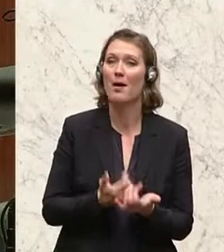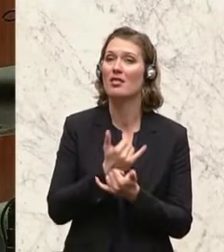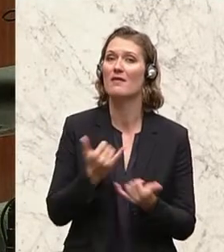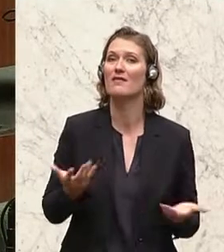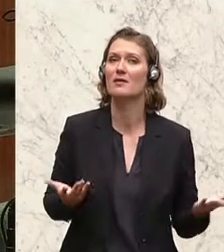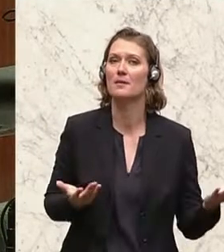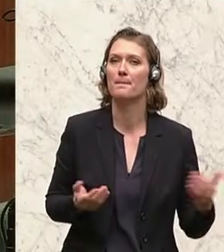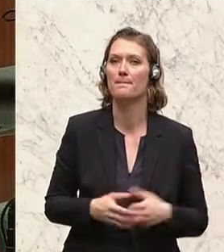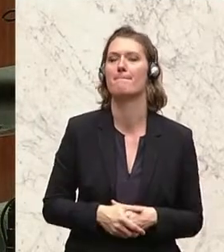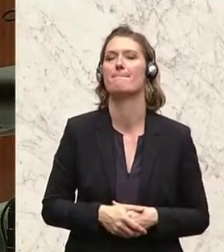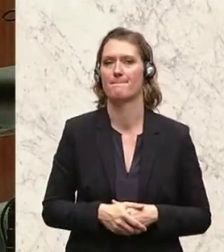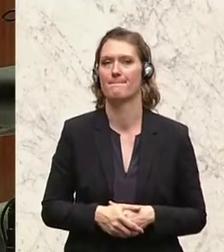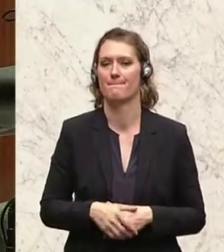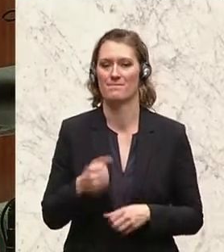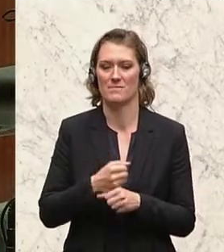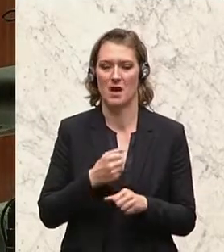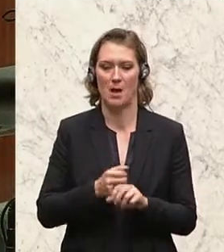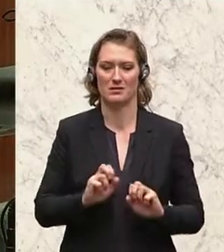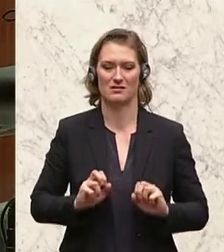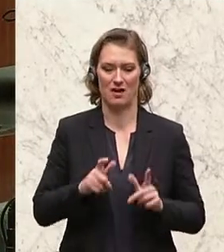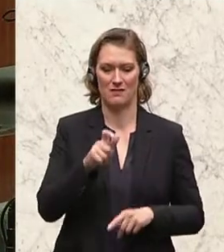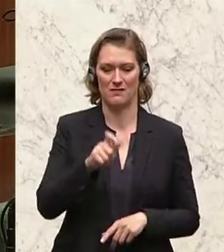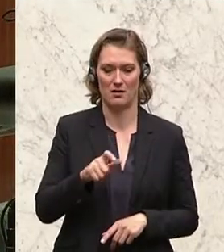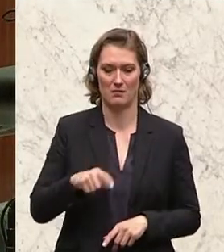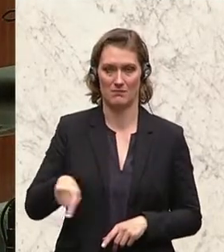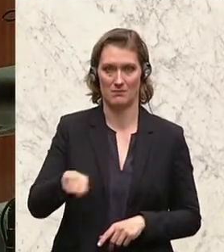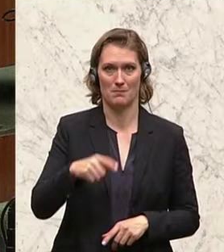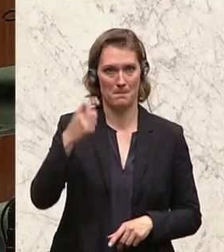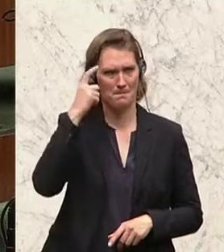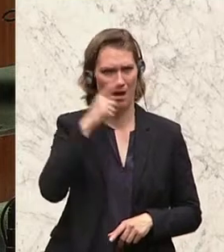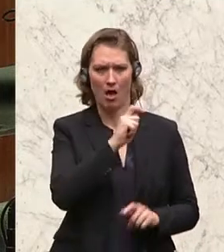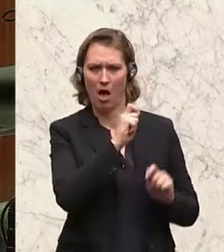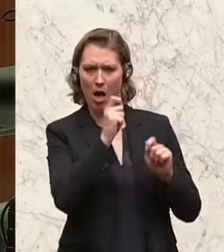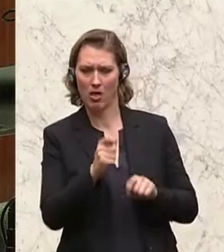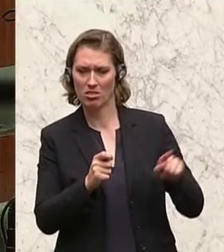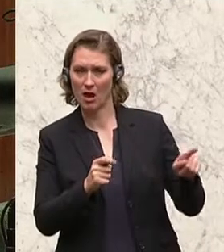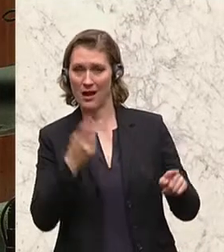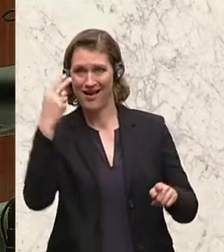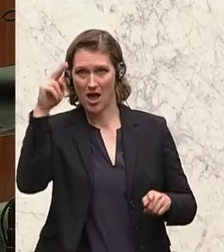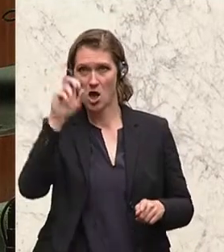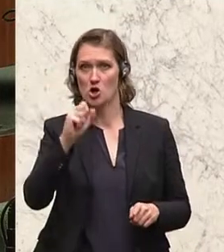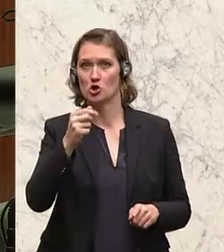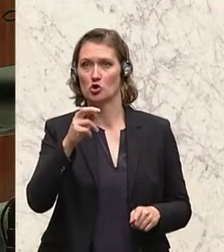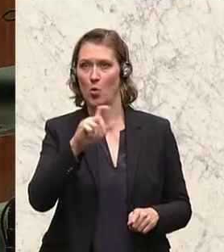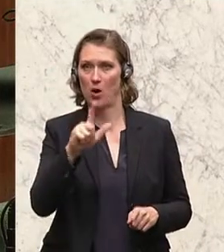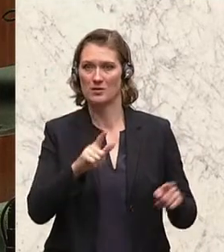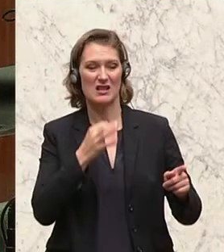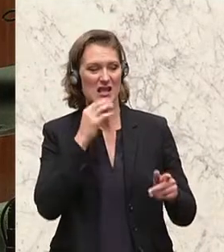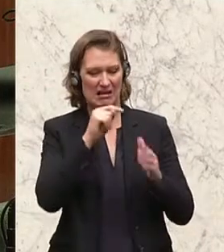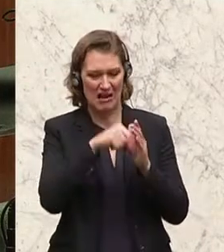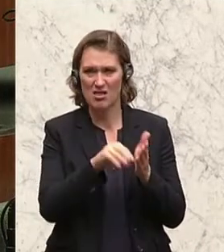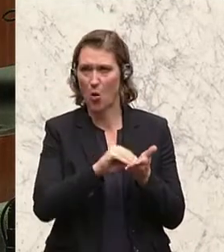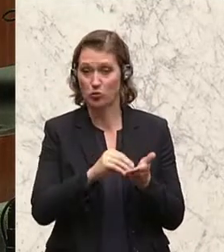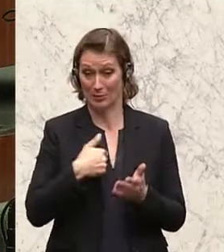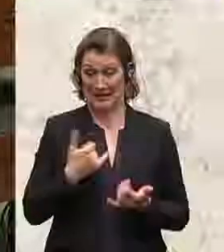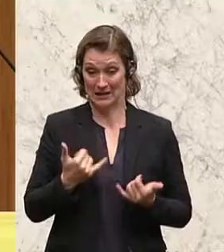damit, dass die Arbeitskräfte in diesem Antrag, den der Herr Strahl nicht näher ausgeführt hat, darum muss ich jetzt darauf eingehen, was dort